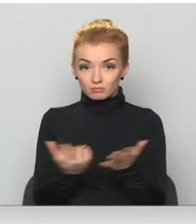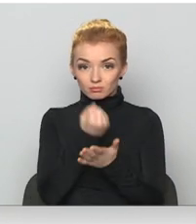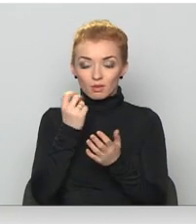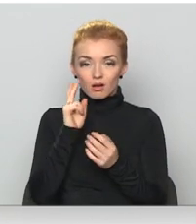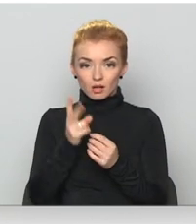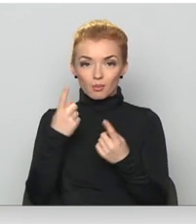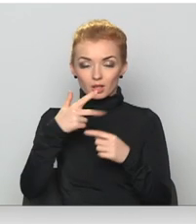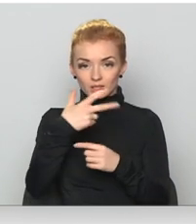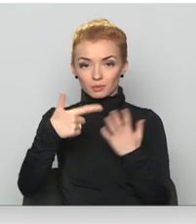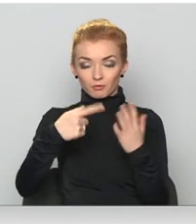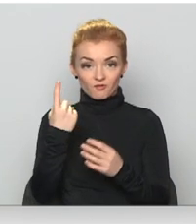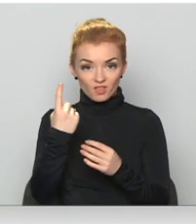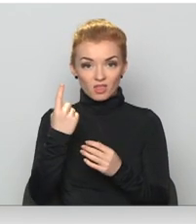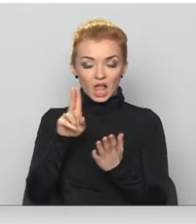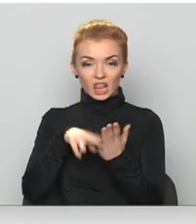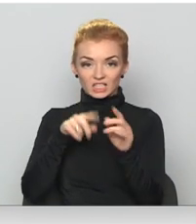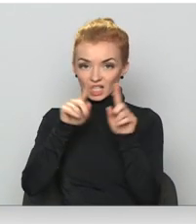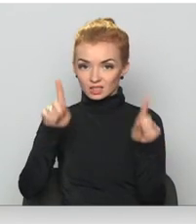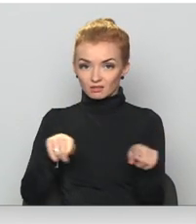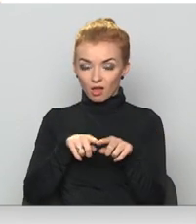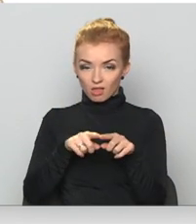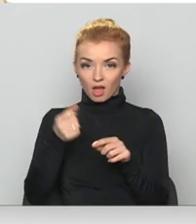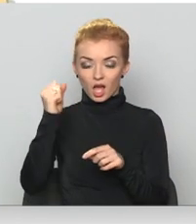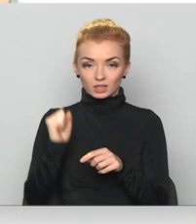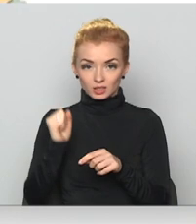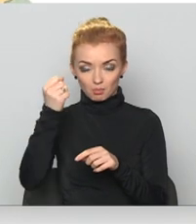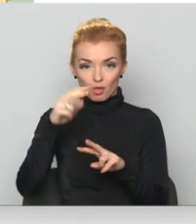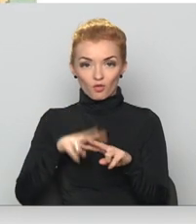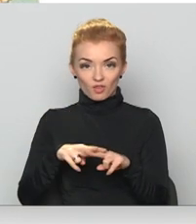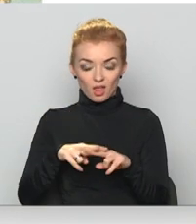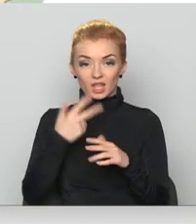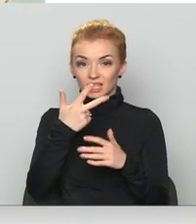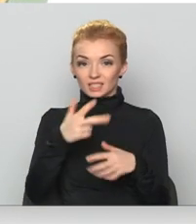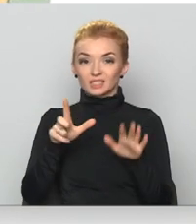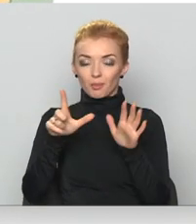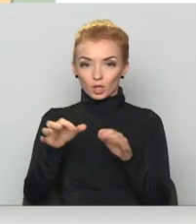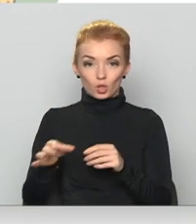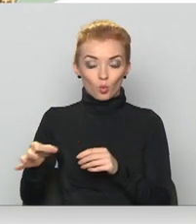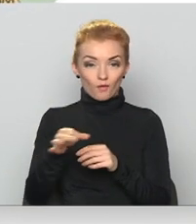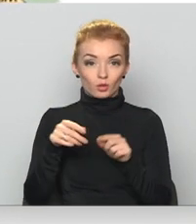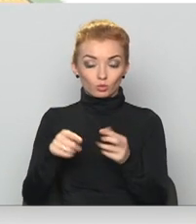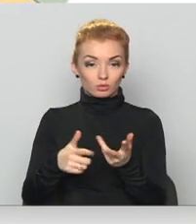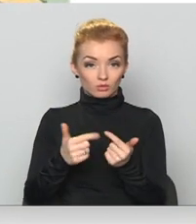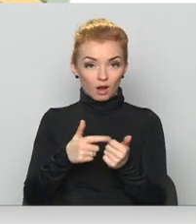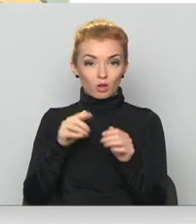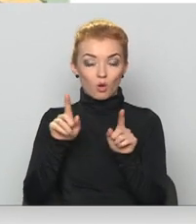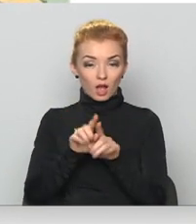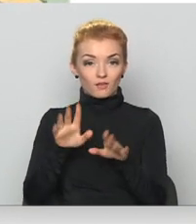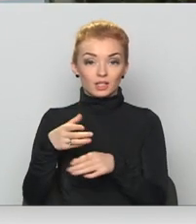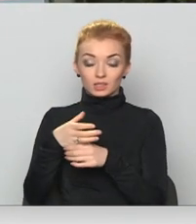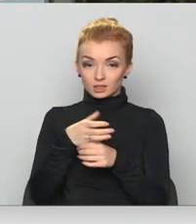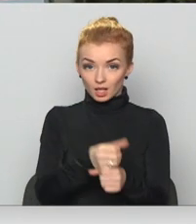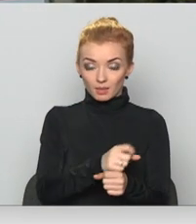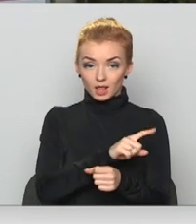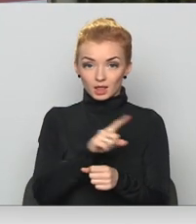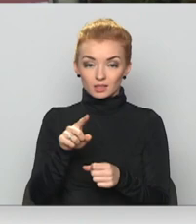371 licencēta azartu spēļu organizēšanas vieta 37. novados. Šo skaitu gan varētu arī samazināt